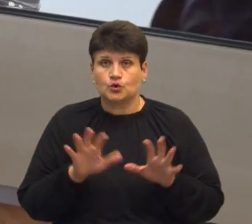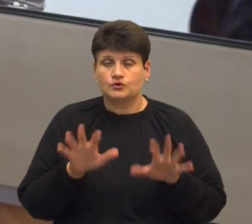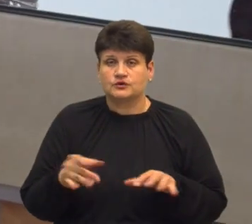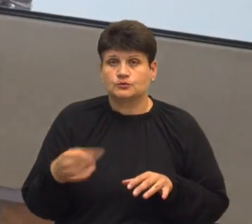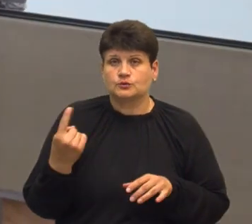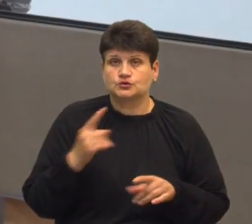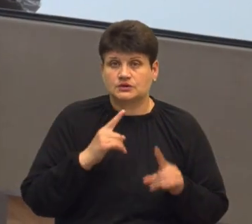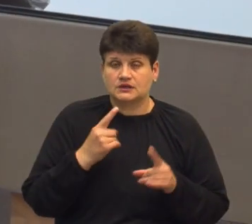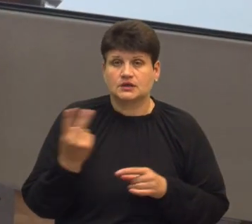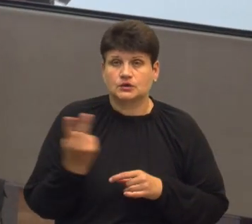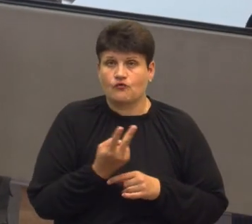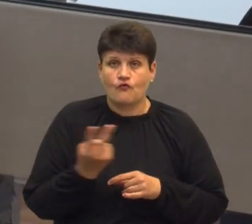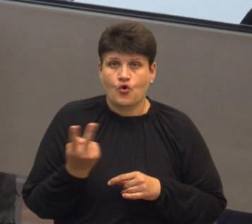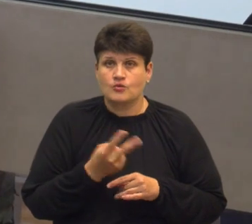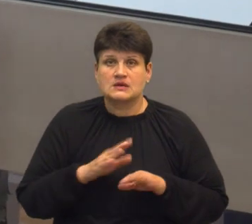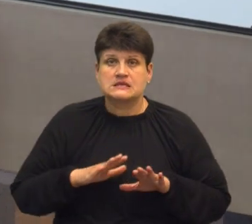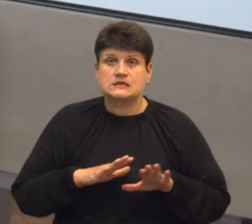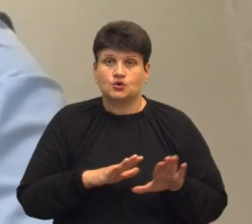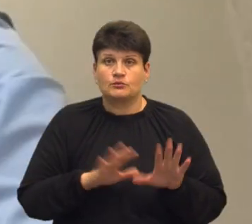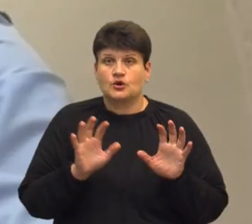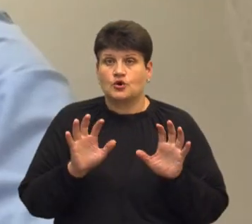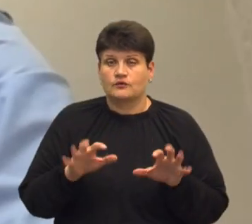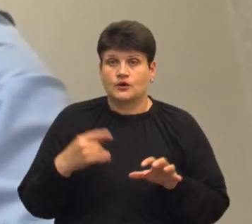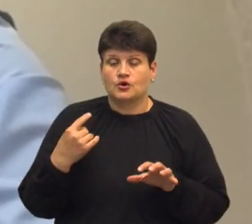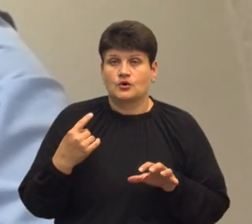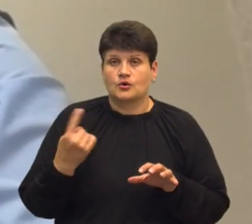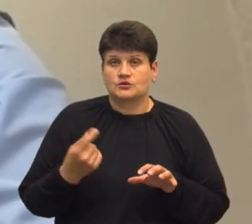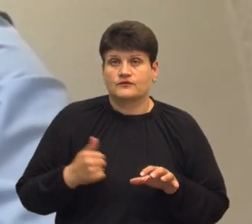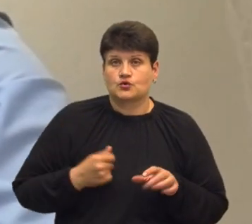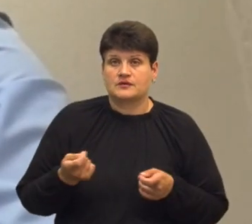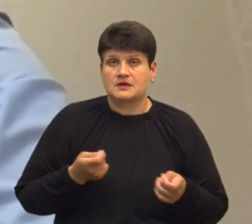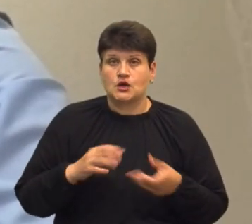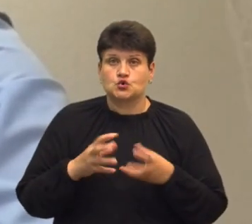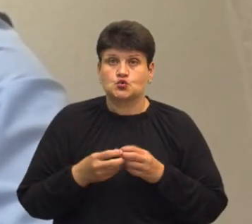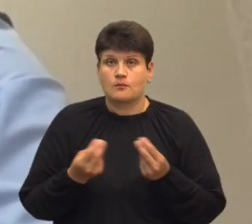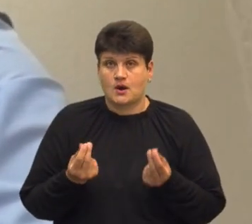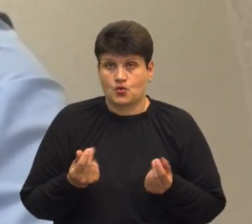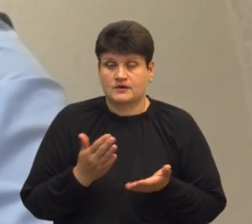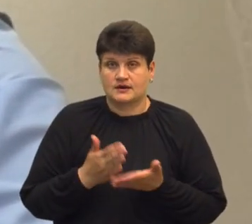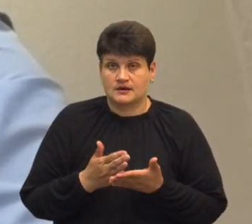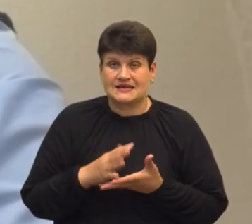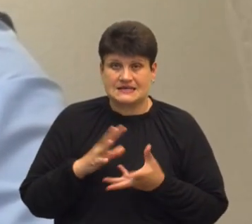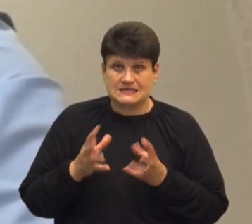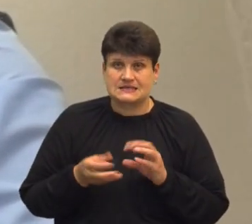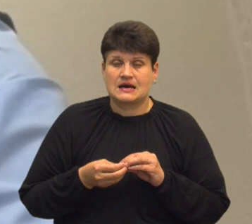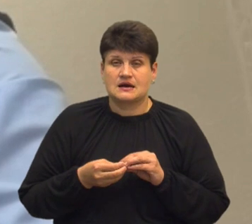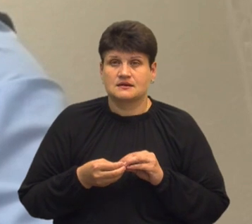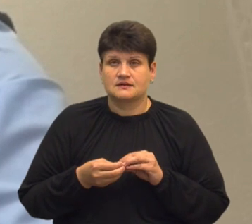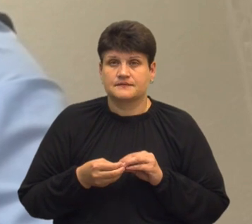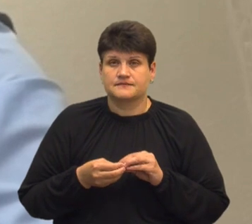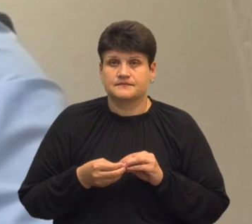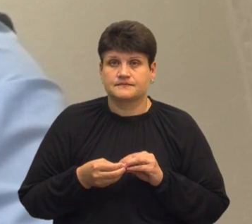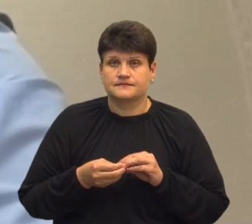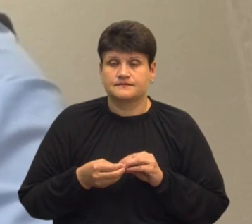заступникам голови обласної військової адміністрації. Сума коштів, про яку йдеться в загальному, загальна сума складає